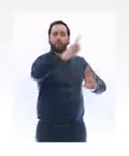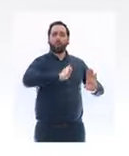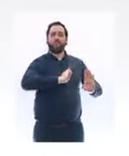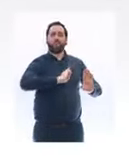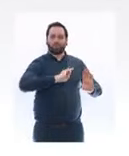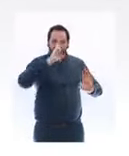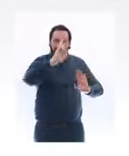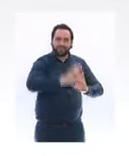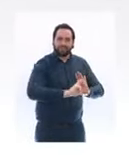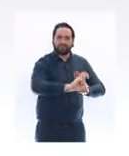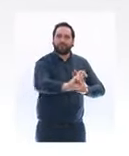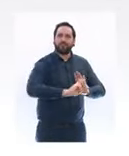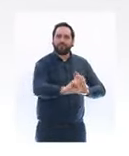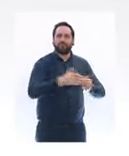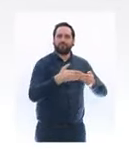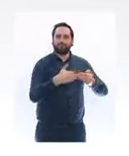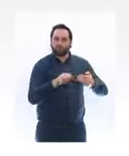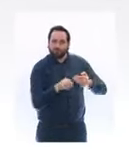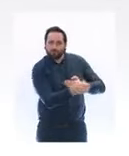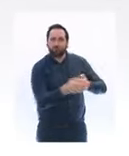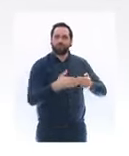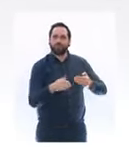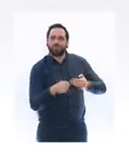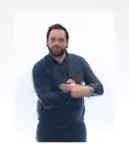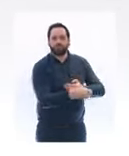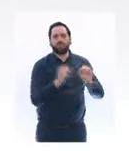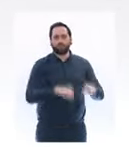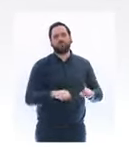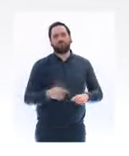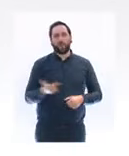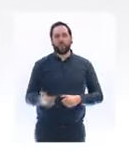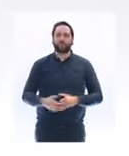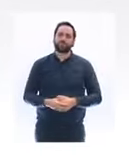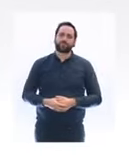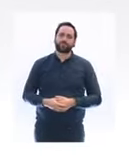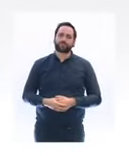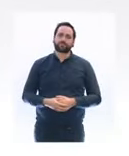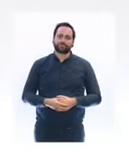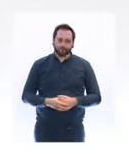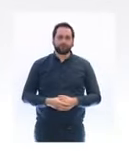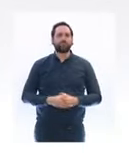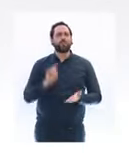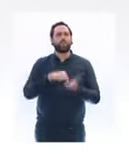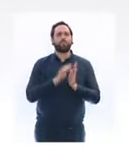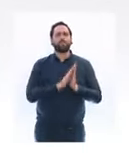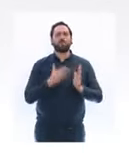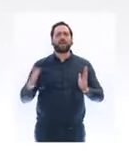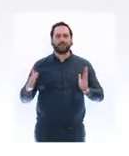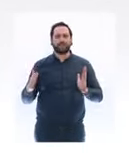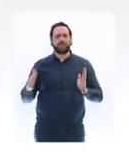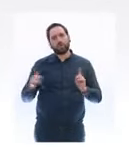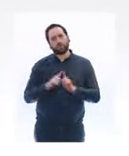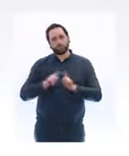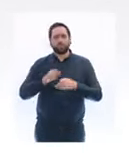Bruno Le Maire leur seront appliquées. Il est également prévu que les bibliothèques puissent instaurer un système de livraison sur